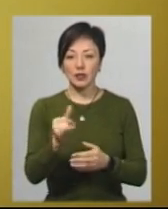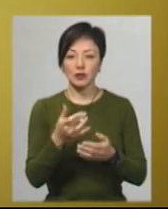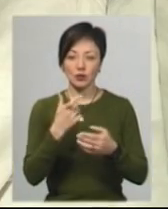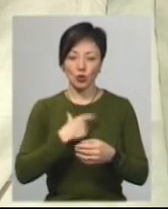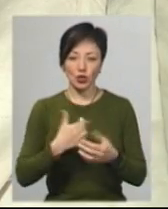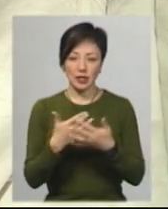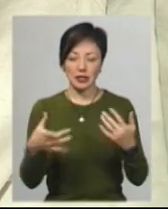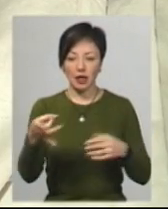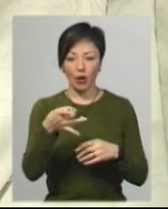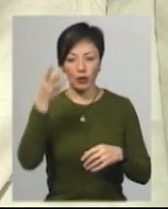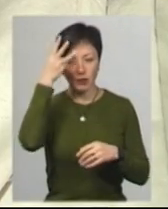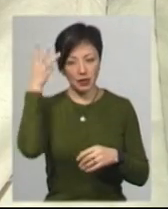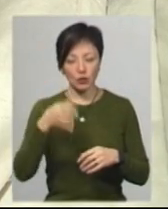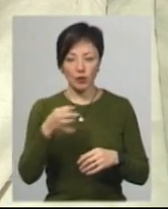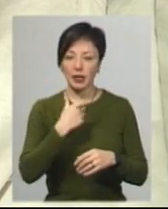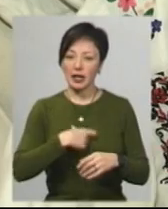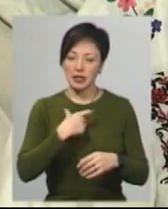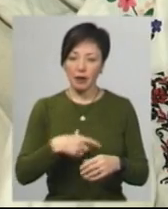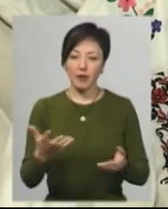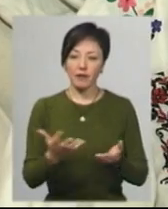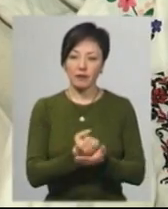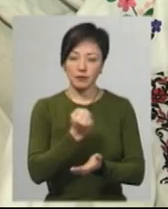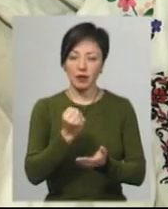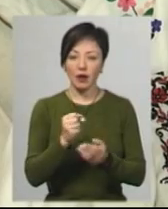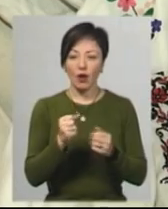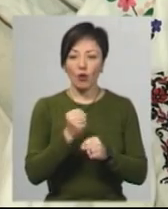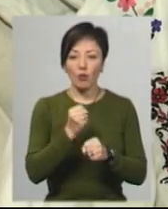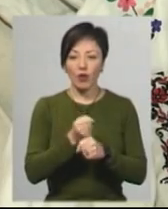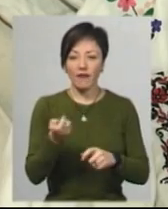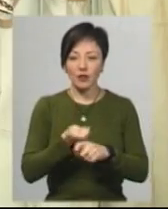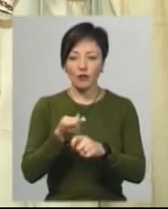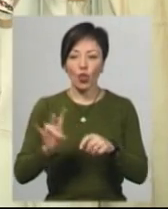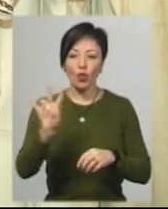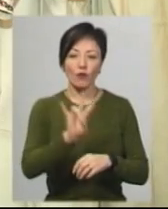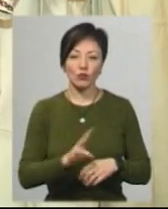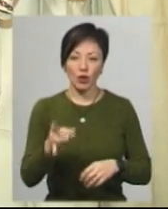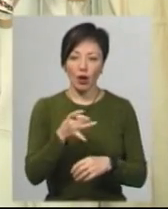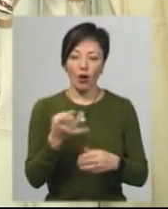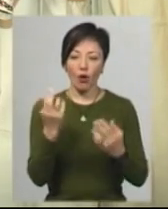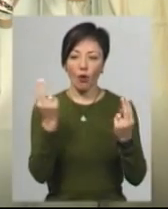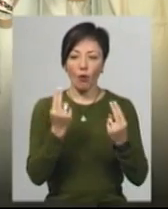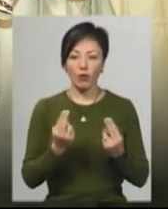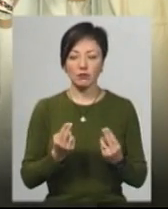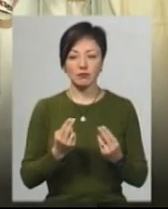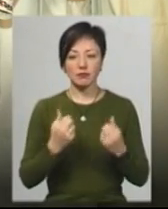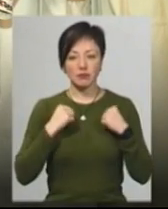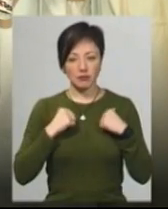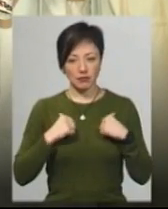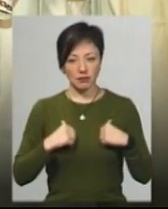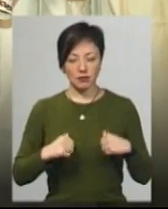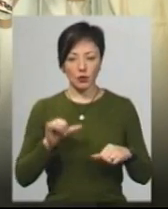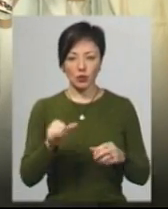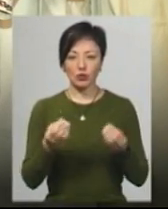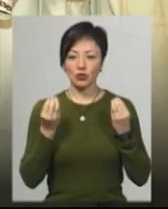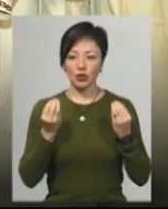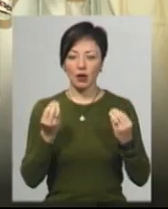з різних районів Хмельницької області. Для себе вона виокремлює роботу вишивальність Новоушицького району. Кольорова гамма дуже стримана і в них дуже